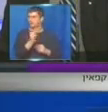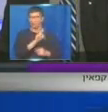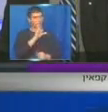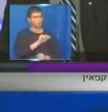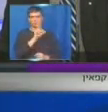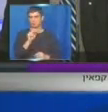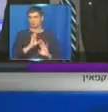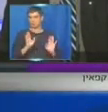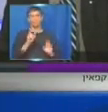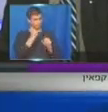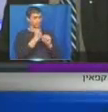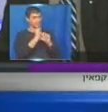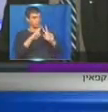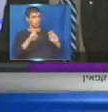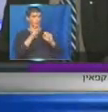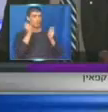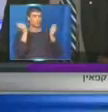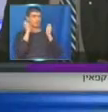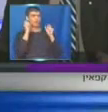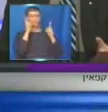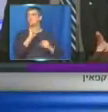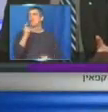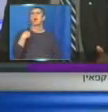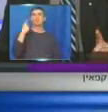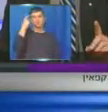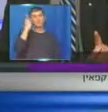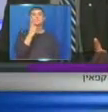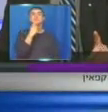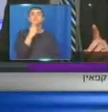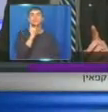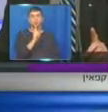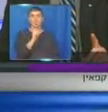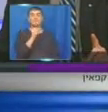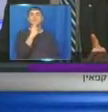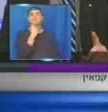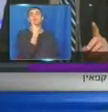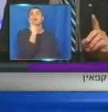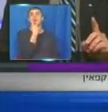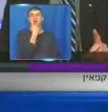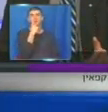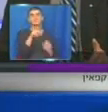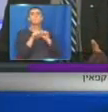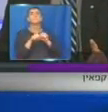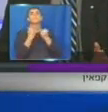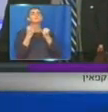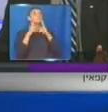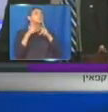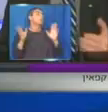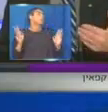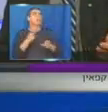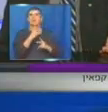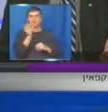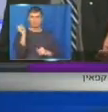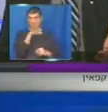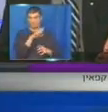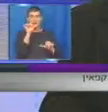לשנים. אבל תעשו מחקר, אולי תופתעו. לא, אנחנו יודעים שאישון של סיגריה אפילו אחת, היא מזיקה בצורה בלתי רגילה. אם אתה